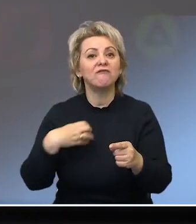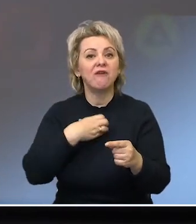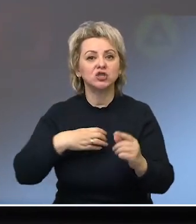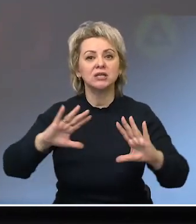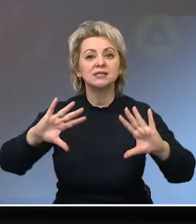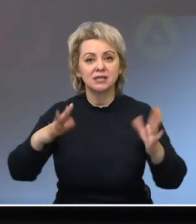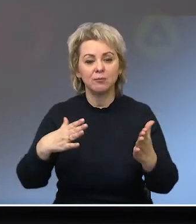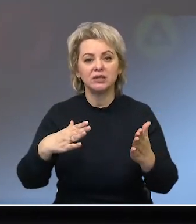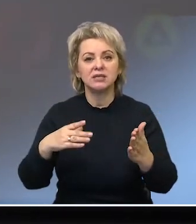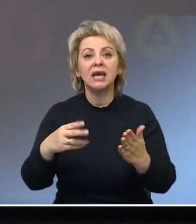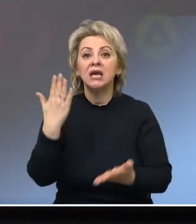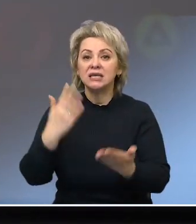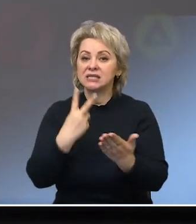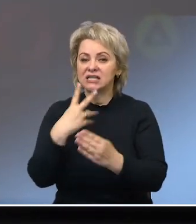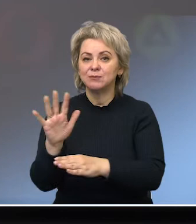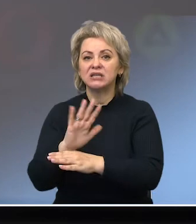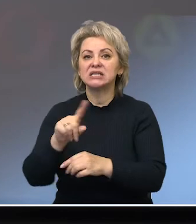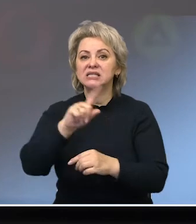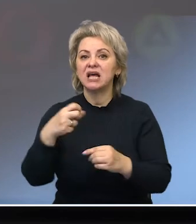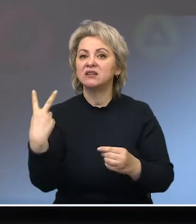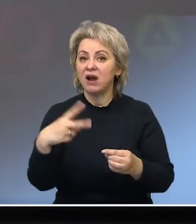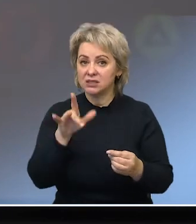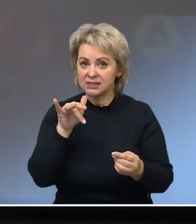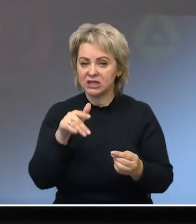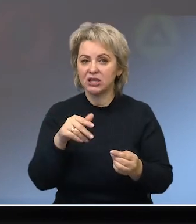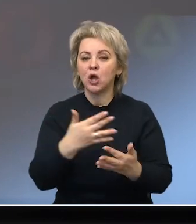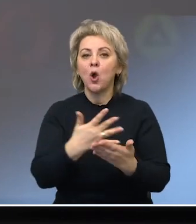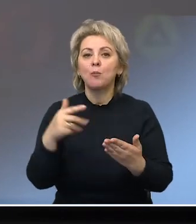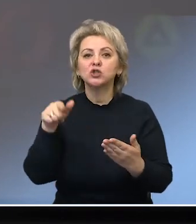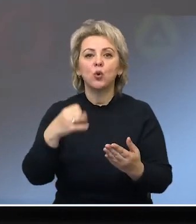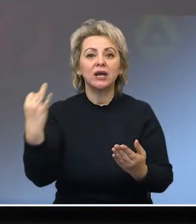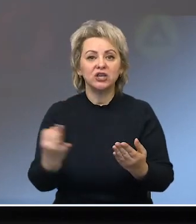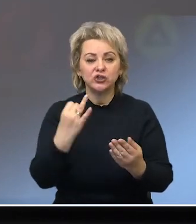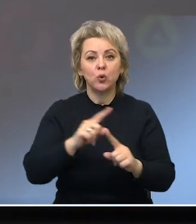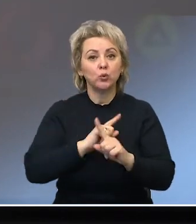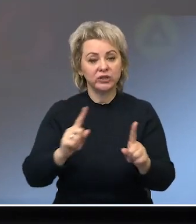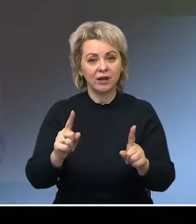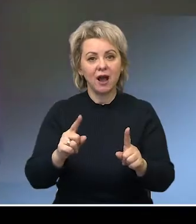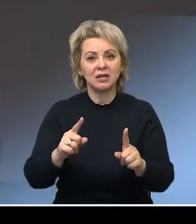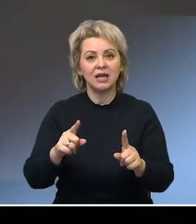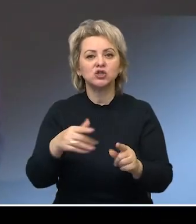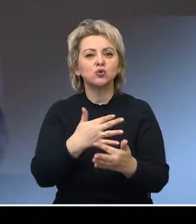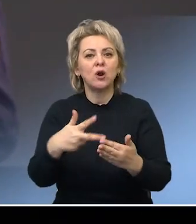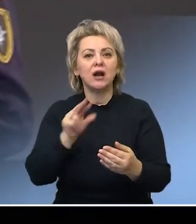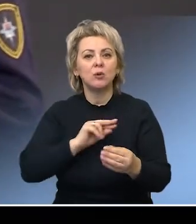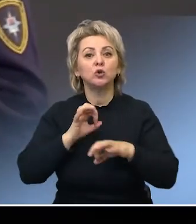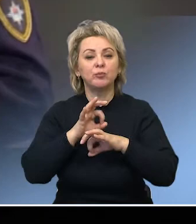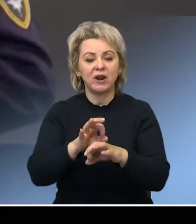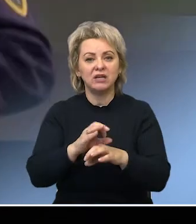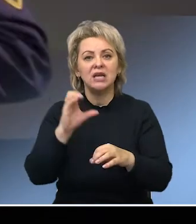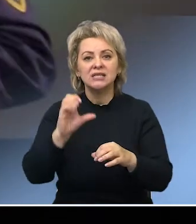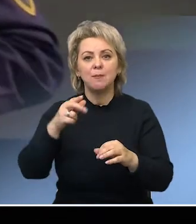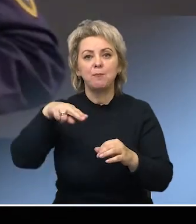смотреть фильм за 20 лет, то сколько интересных, уникальных операций проведено вами. Сергей Петрович вручил